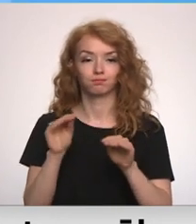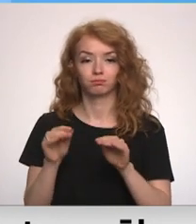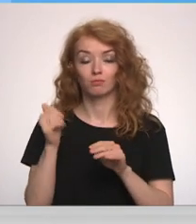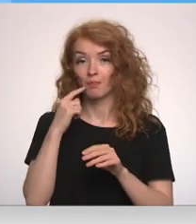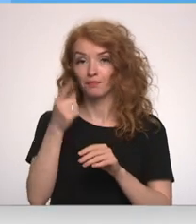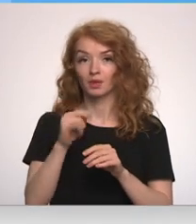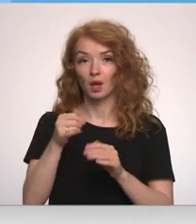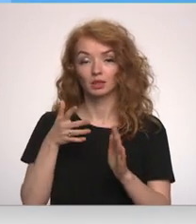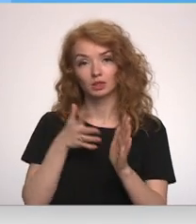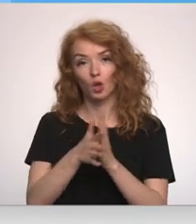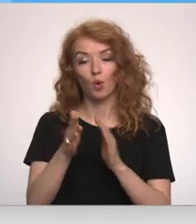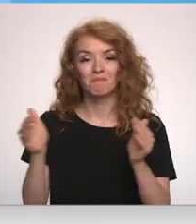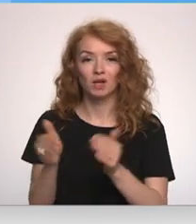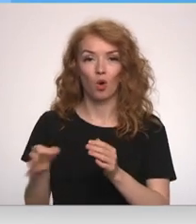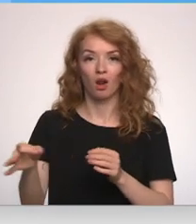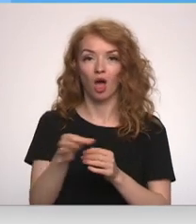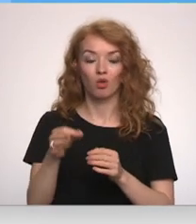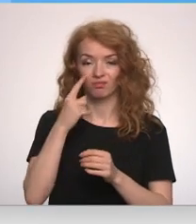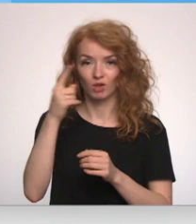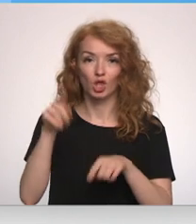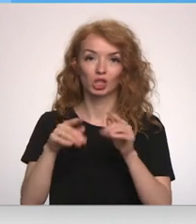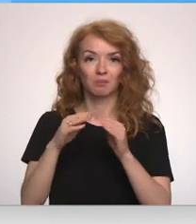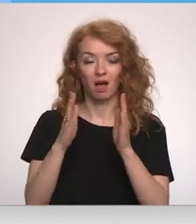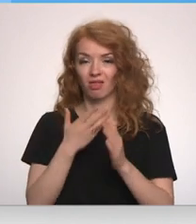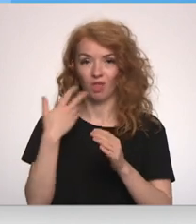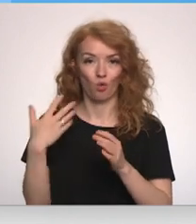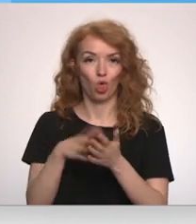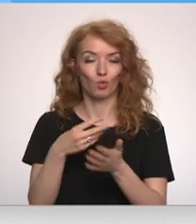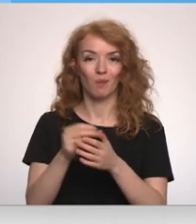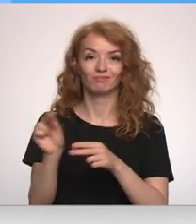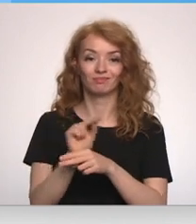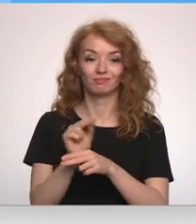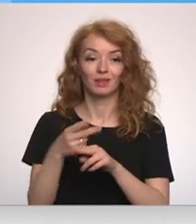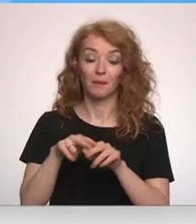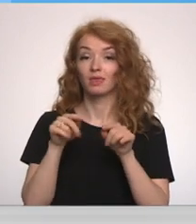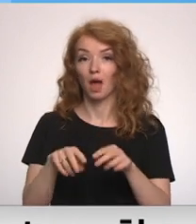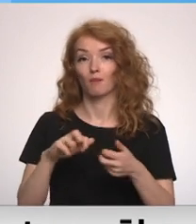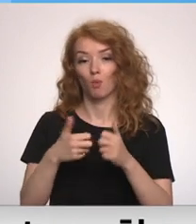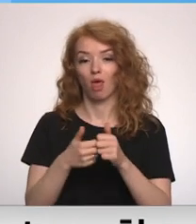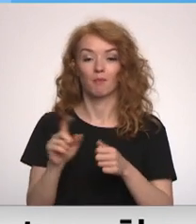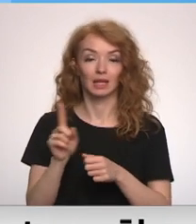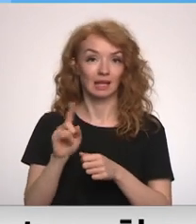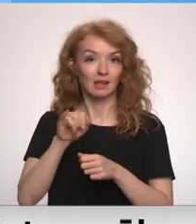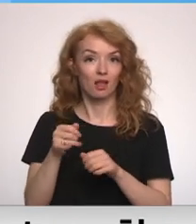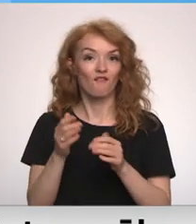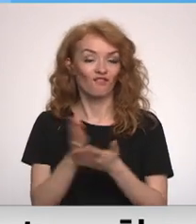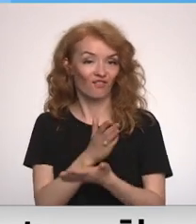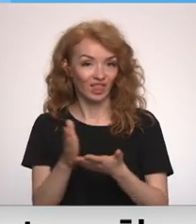caur mikro rejoniem, ja jūs redzat nesiltinātas mājas, tieši tāda šī problēma arī ir. Ja